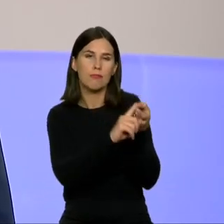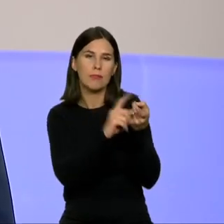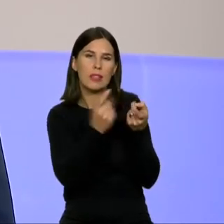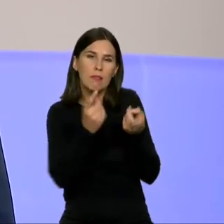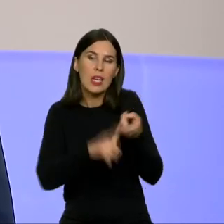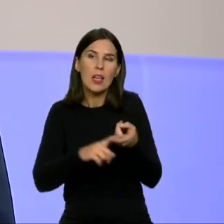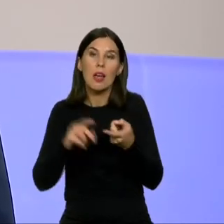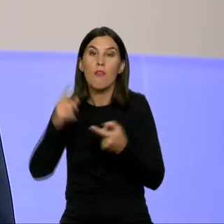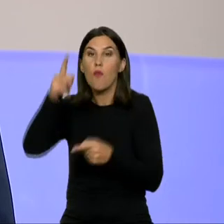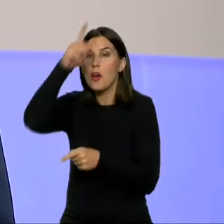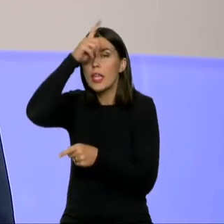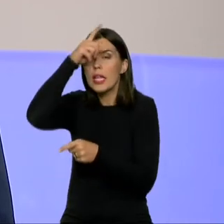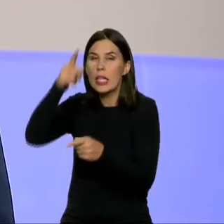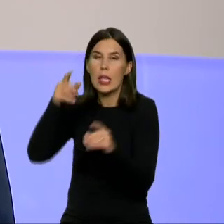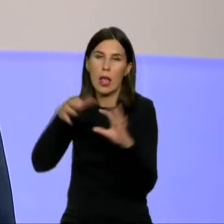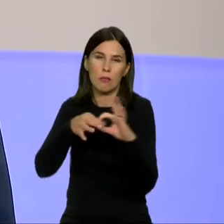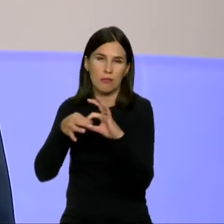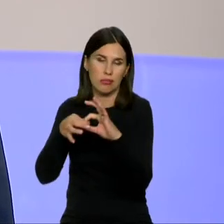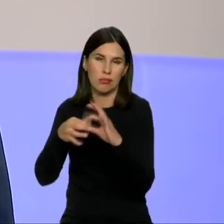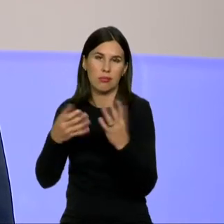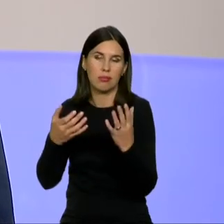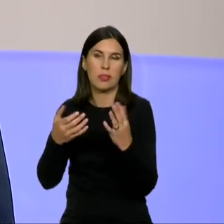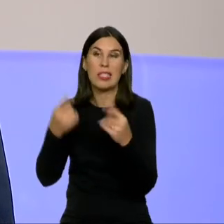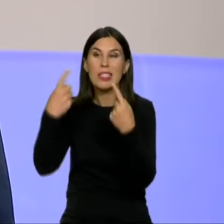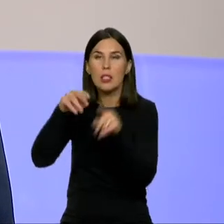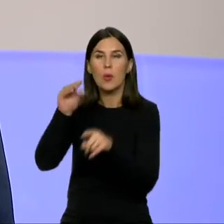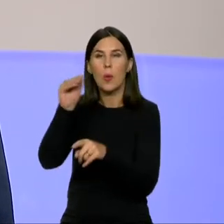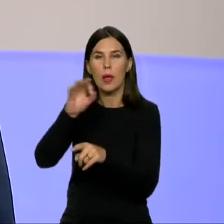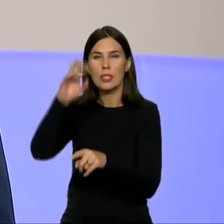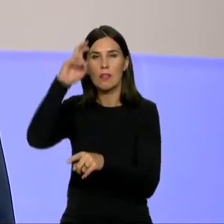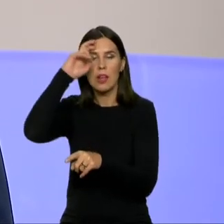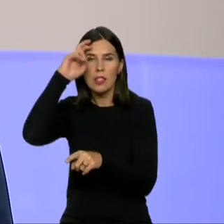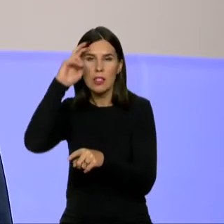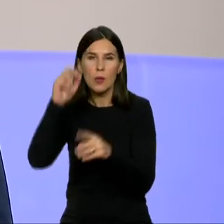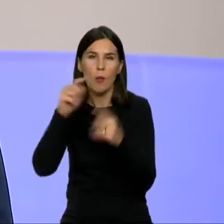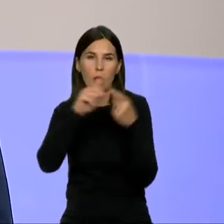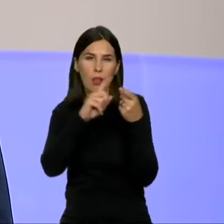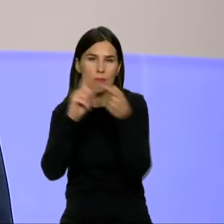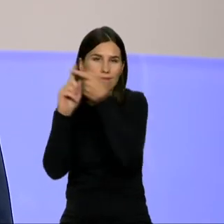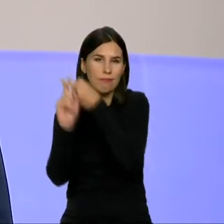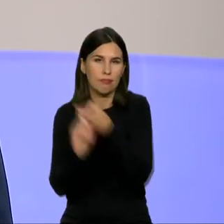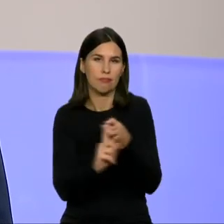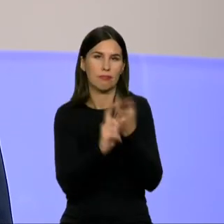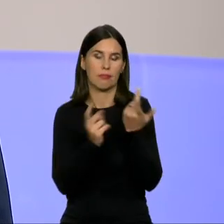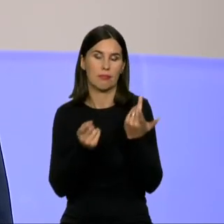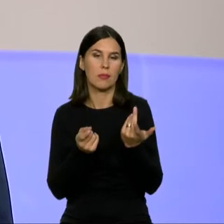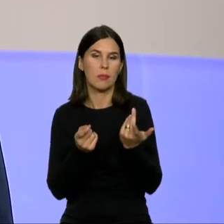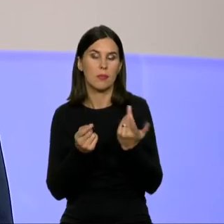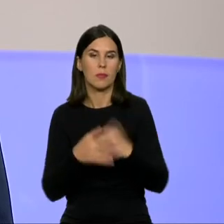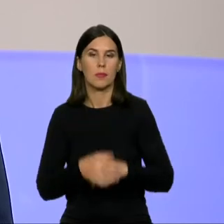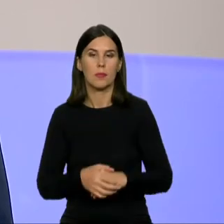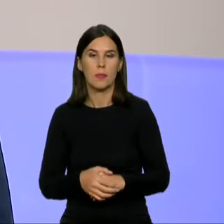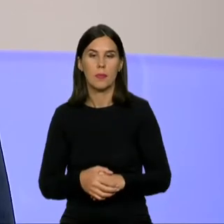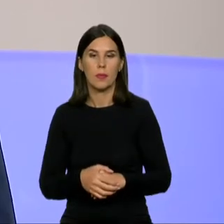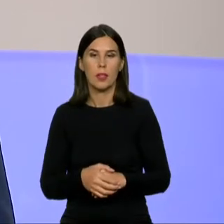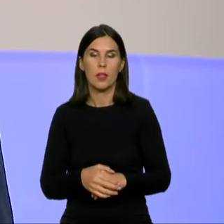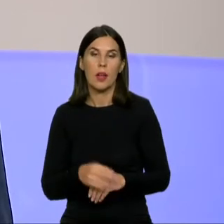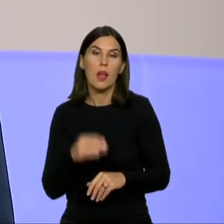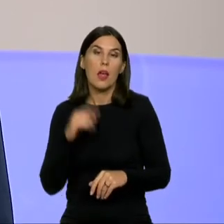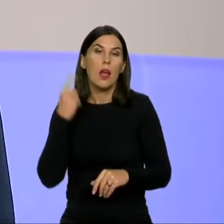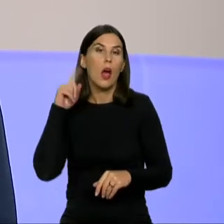kitų Europos Sąjungos valstybių. Ir, na, čia skirtingi yra požiūrėjai ekonomikos augimo prognozes.